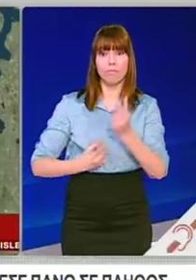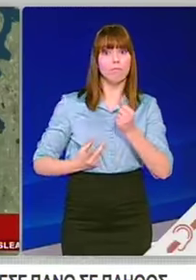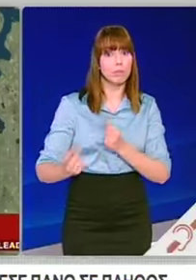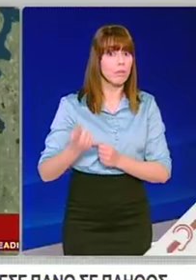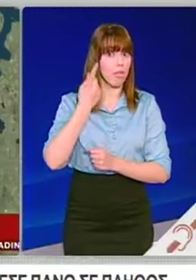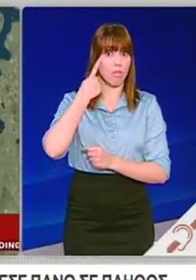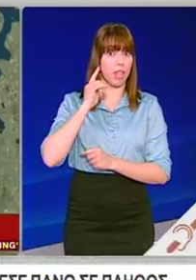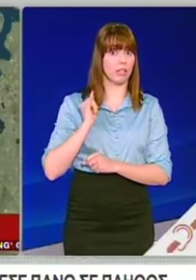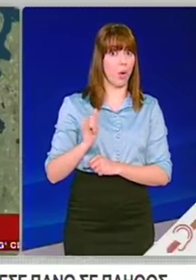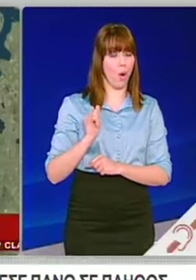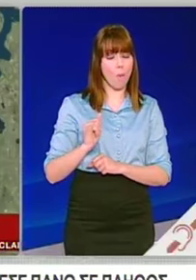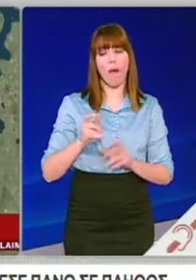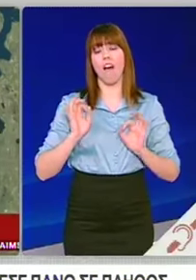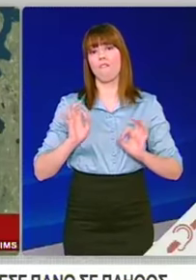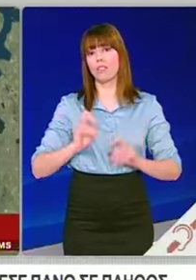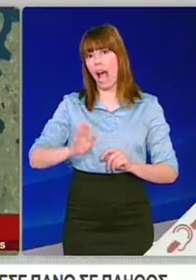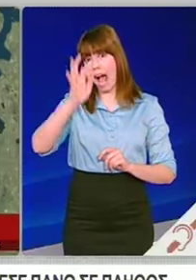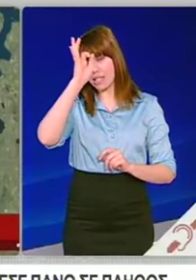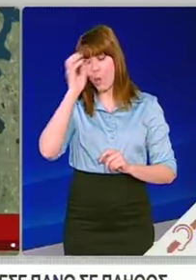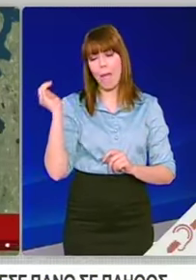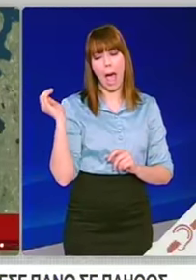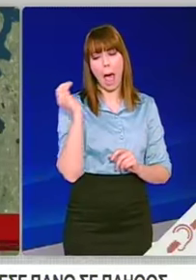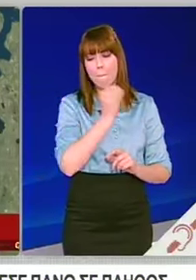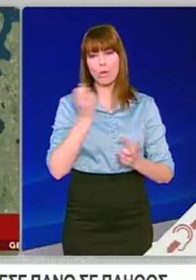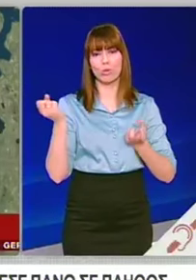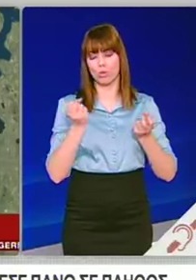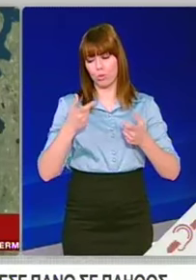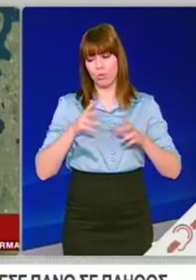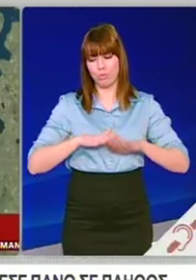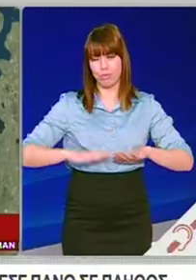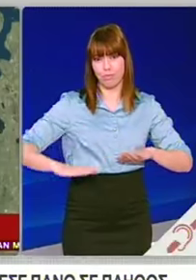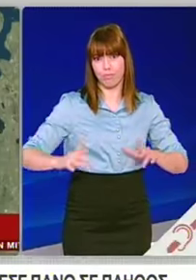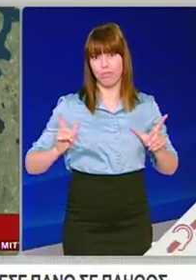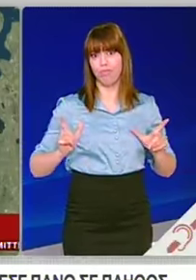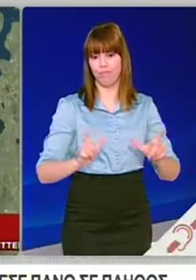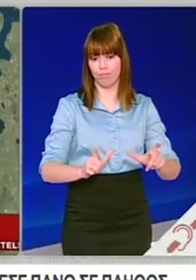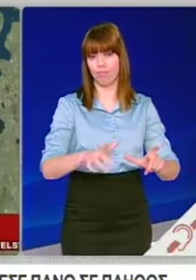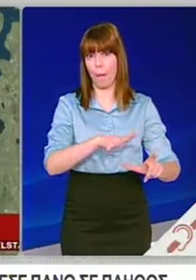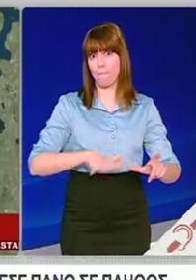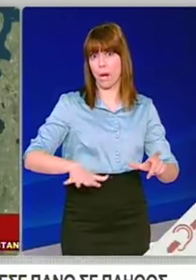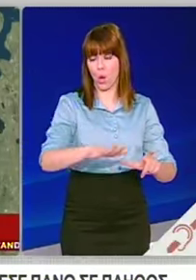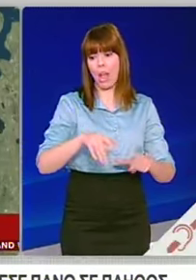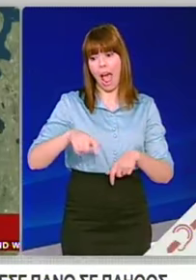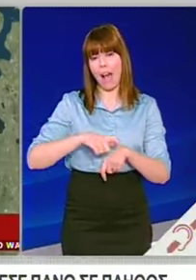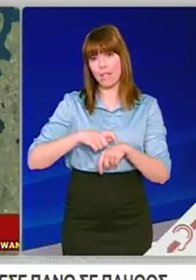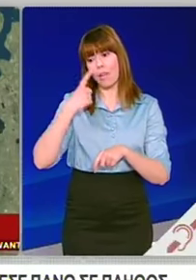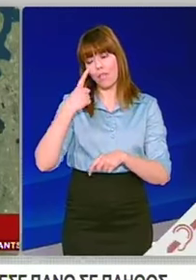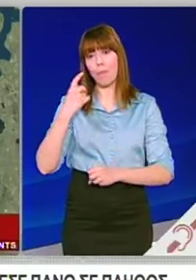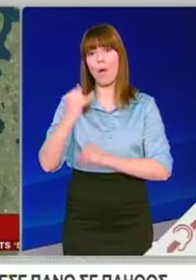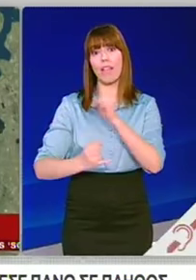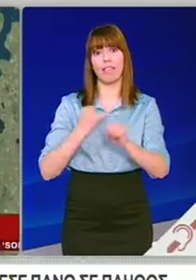βέβαια η αστυνομία έχει αποκλείσει την περιοχή. Σε βίντεο αεραστεχνικά που ήδη κυκλοφορούν στο διαδίκτυο φαίνεται